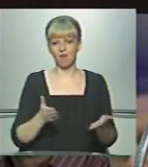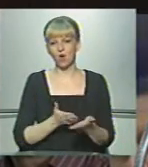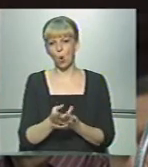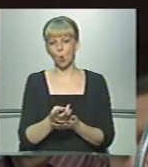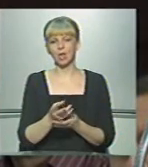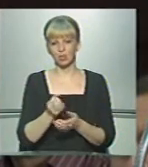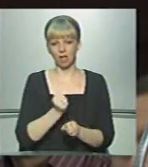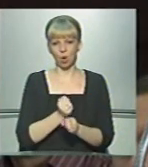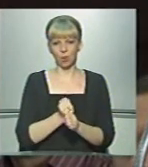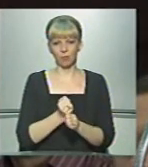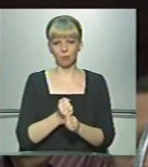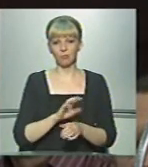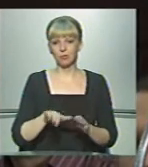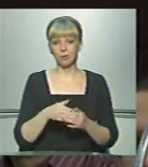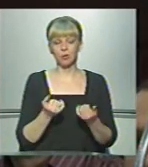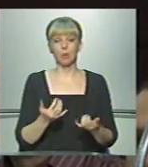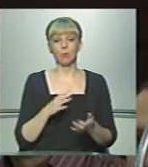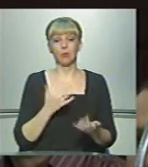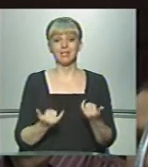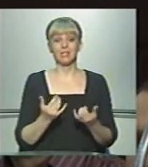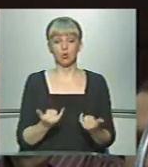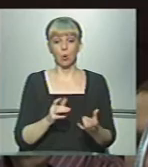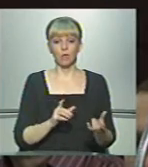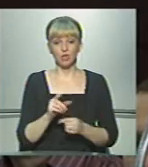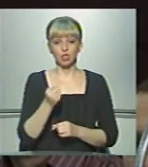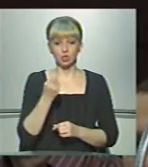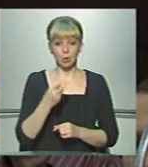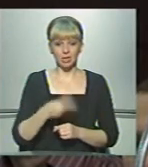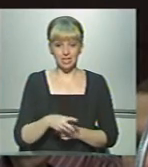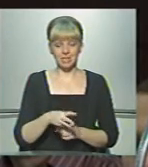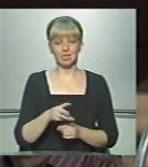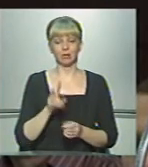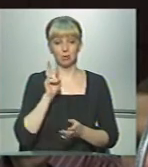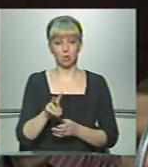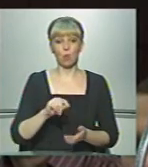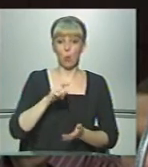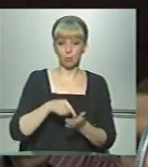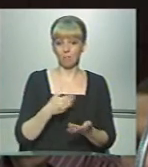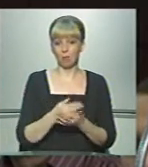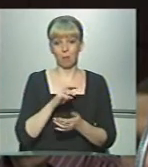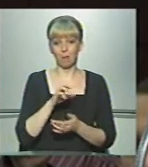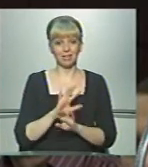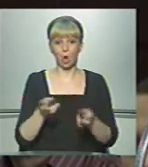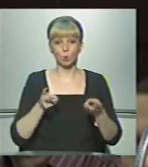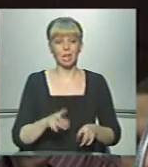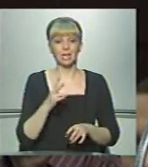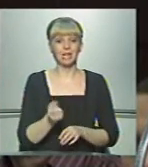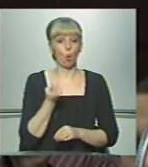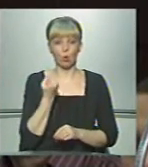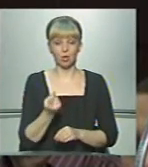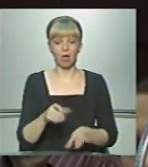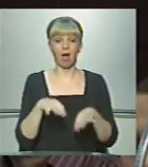на лінію. Якби сьогодні вийшло 130 тролейбусів на лінію, в місті, мабуть, не залишилося ні одного